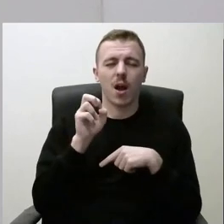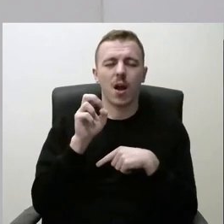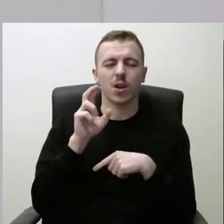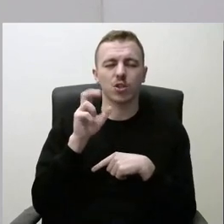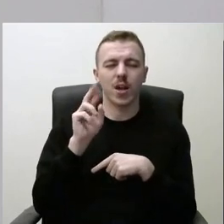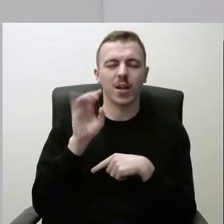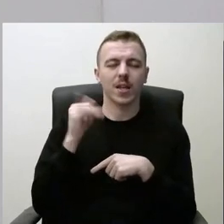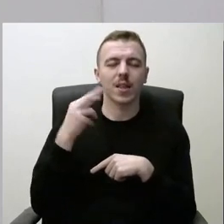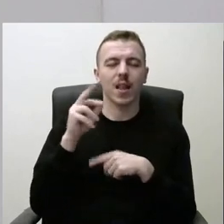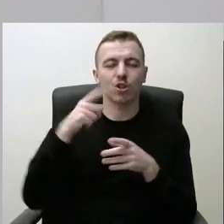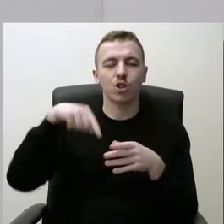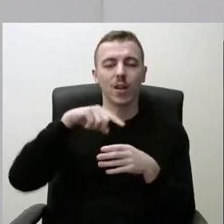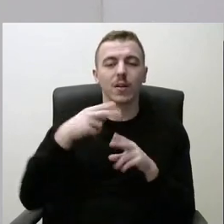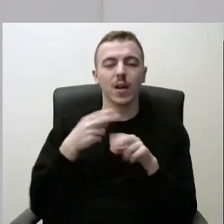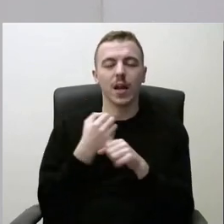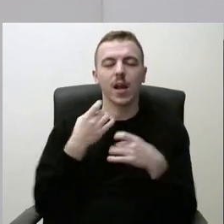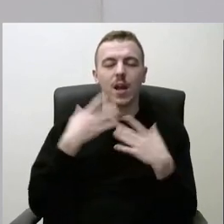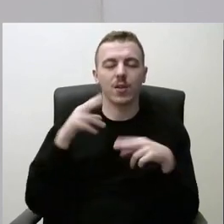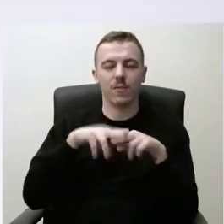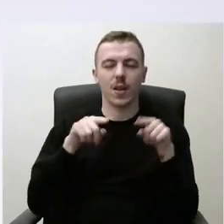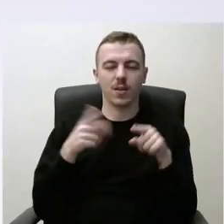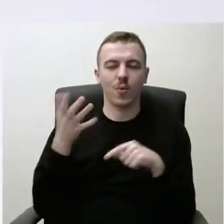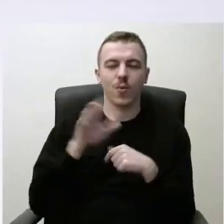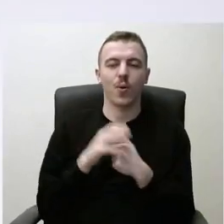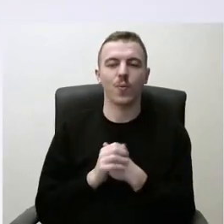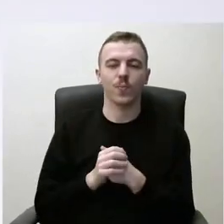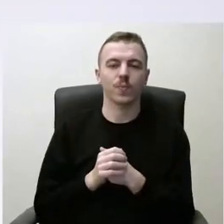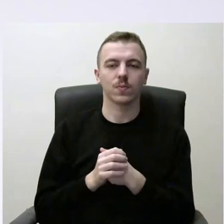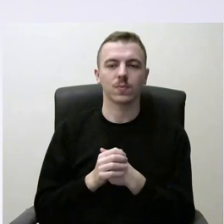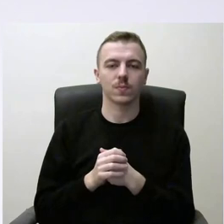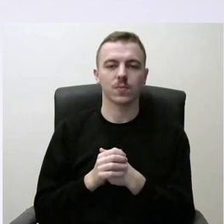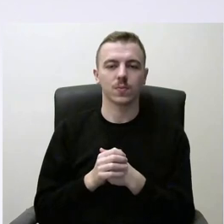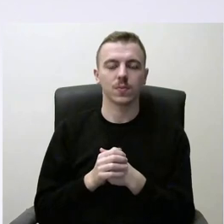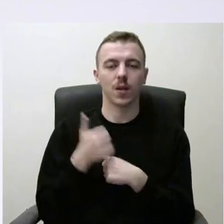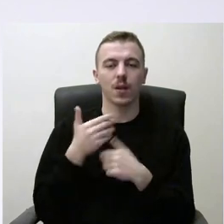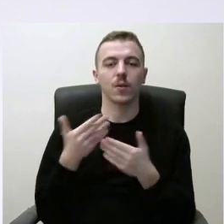tai irgi ten turbūt reikia daugiau renginių šitoje vietoje. Dėkuoju. Prašau.